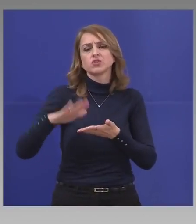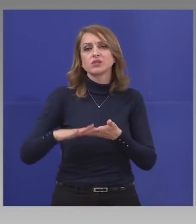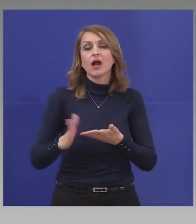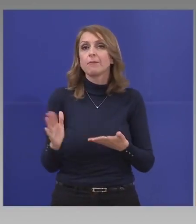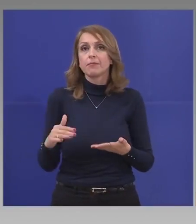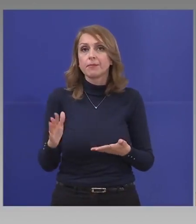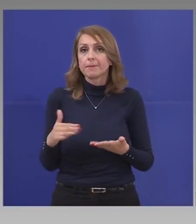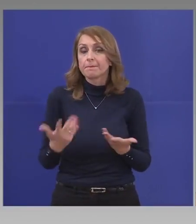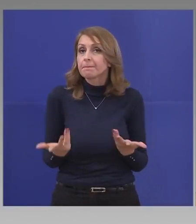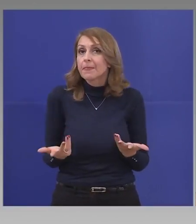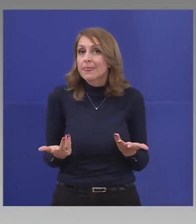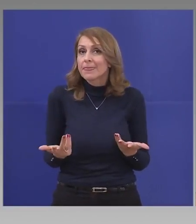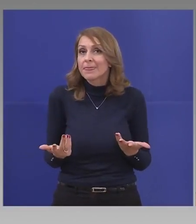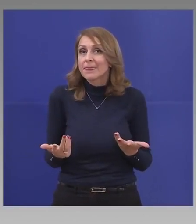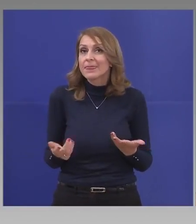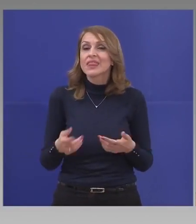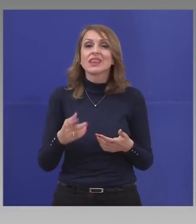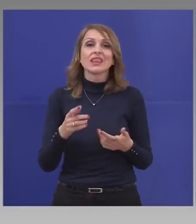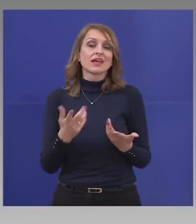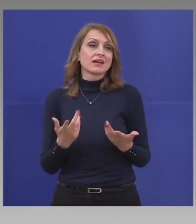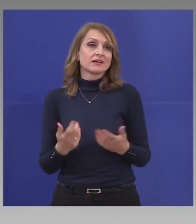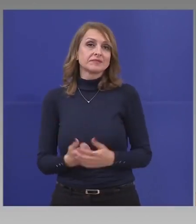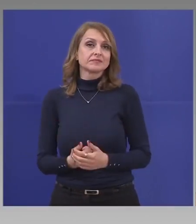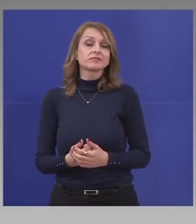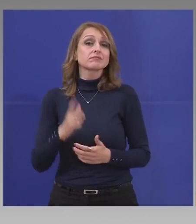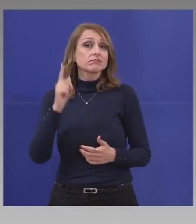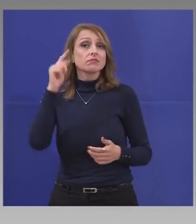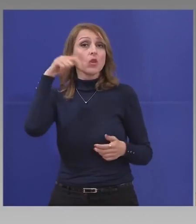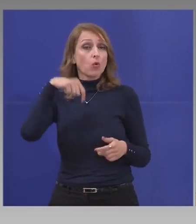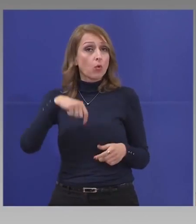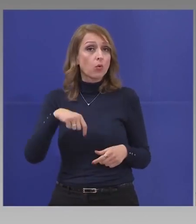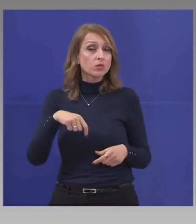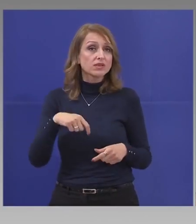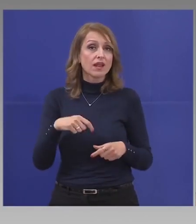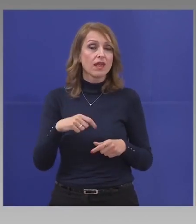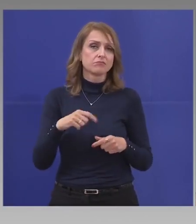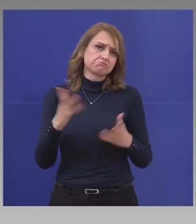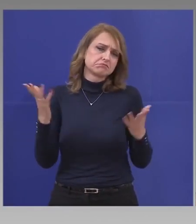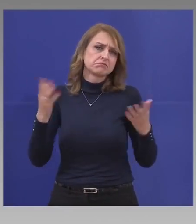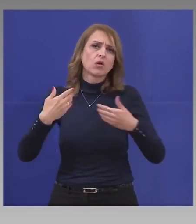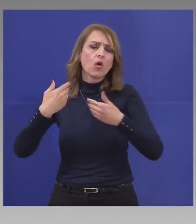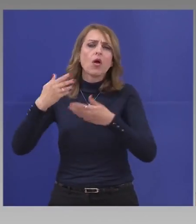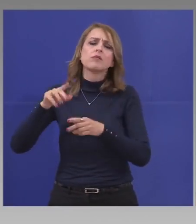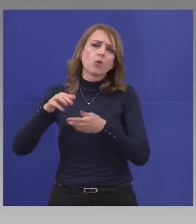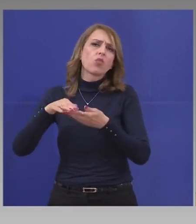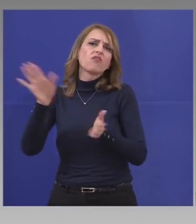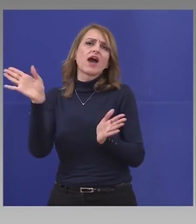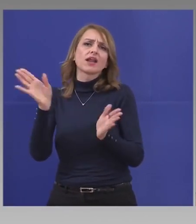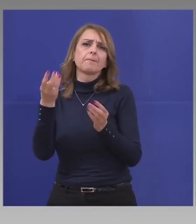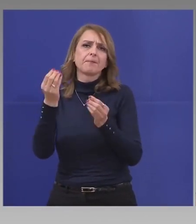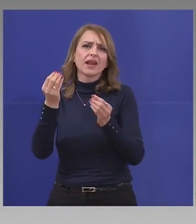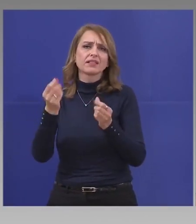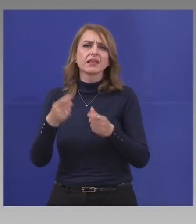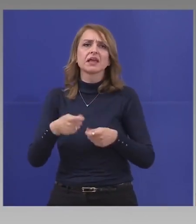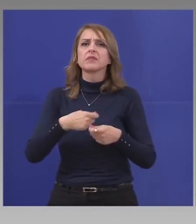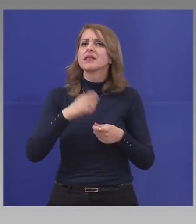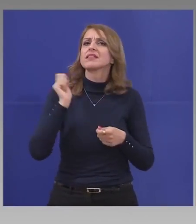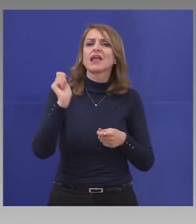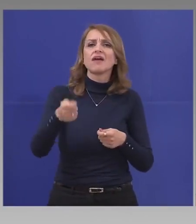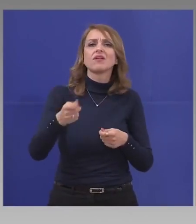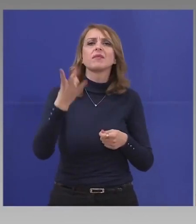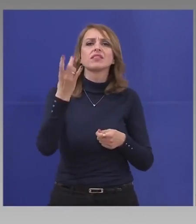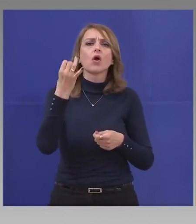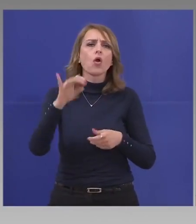Само ме вкарайте мене в тоя популизъм. Утре го деблокирам. Резерва. зареждам нои